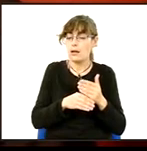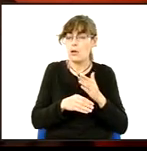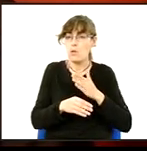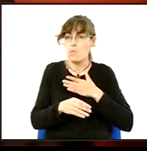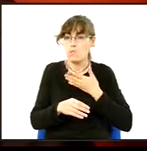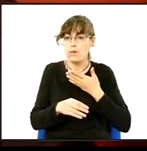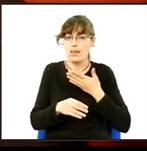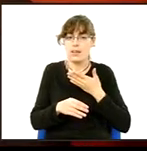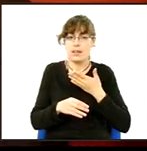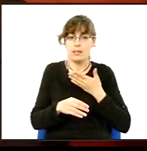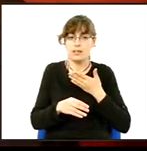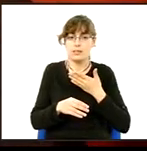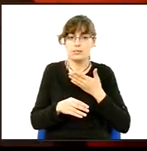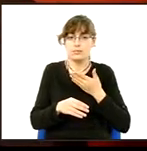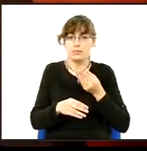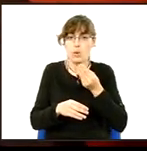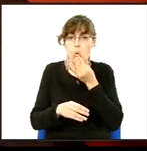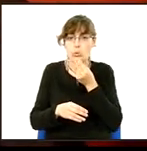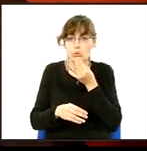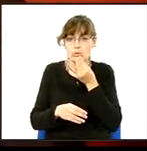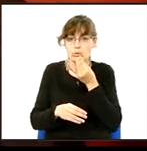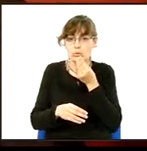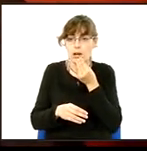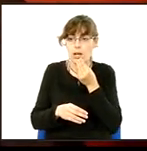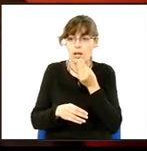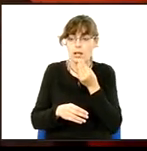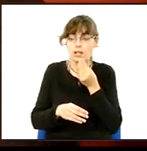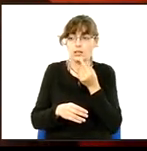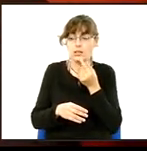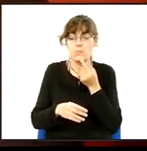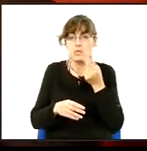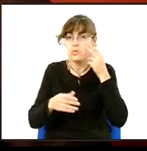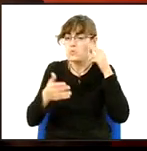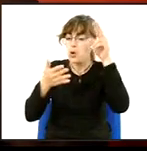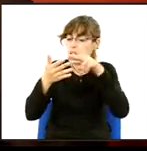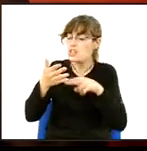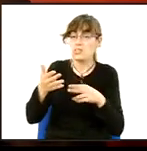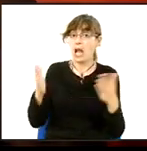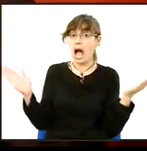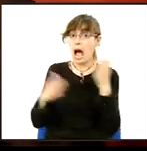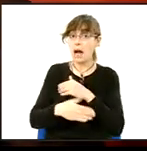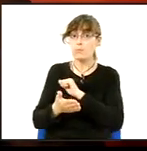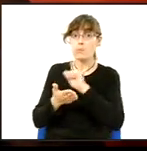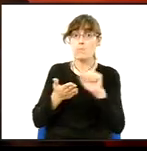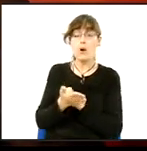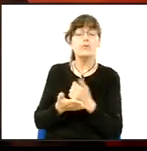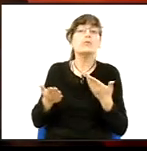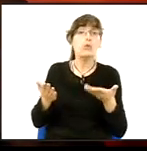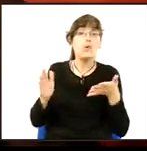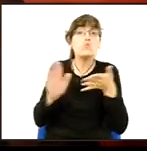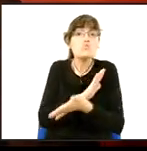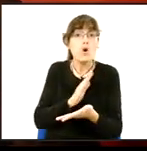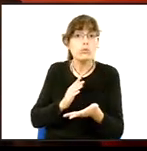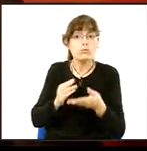'hostaleria i aquest hem llegit i hem vist que en aquesta ocasió no hi és, no si ens podria dir per quins motius no